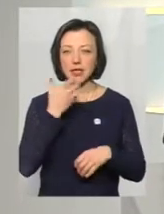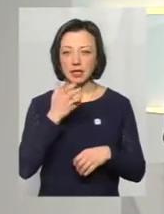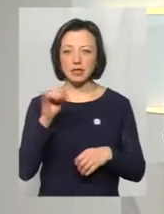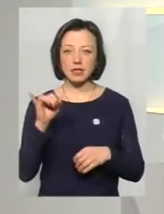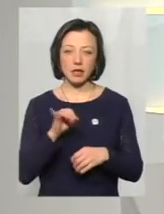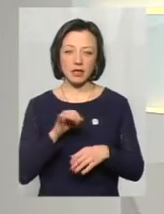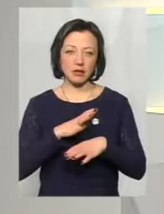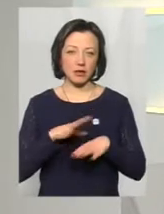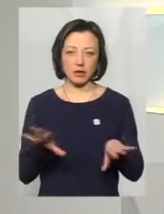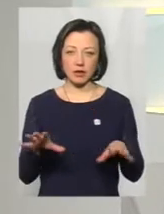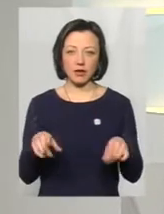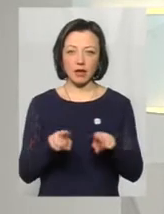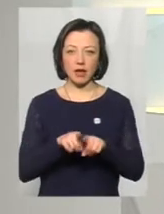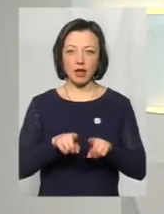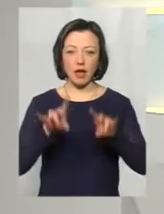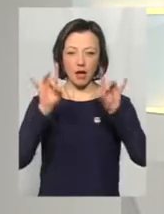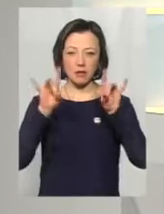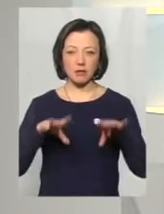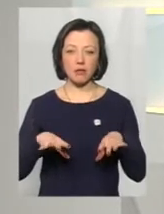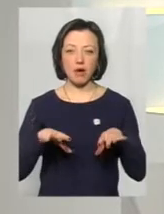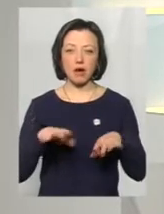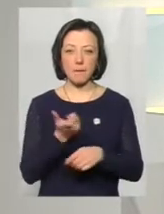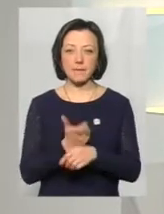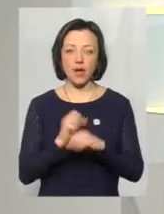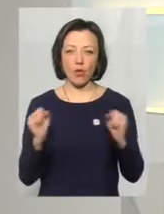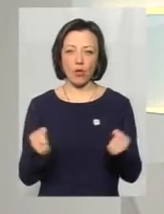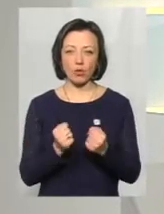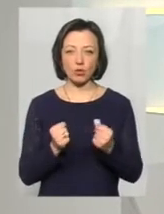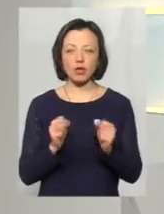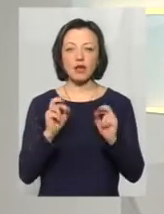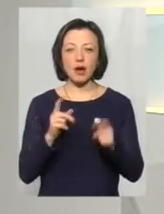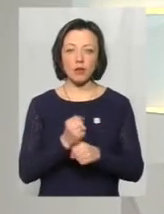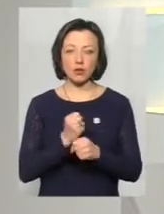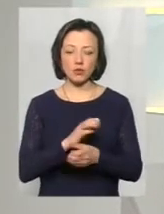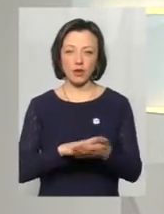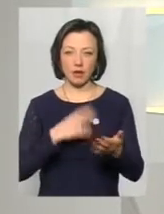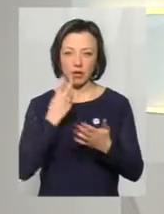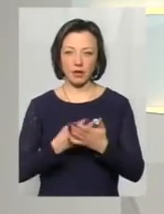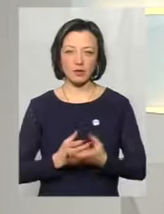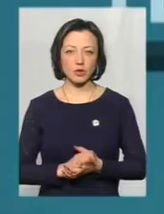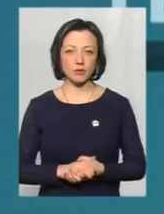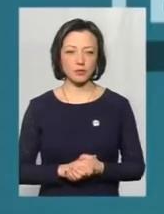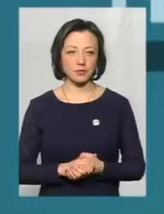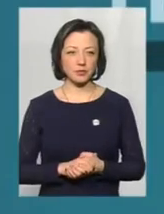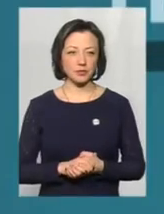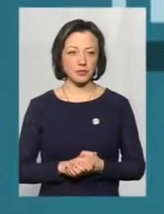і уникнути таких екстремальних переохолоджень. Як вони працюють, давайте подивимося у сюжеті.